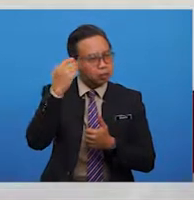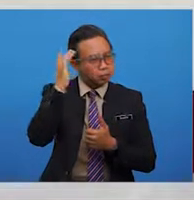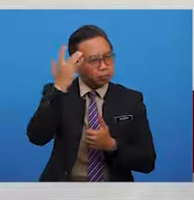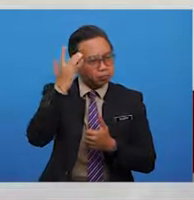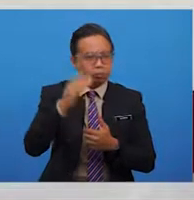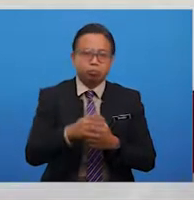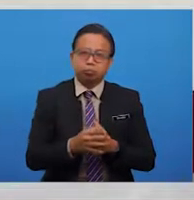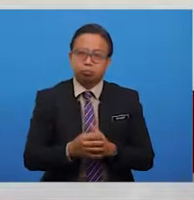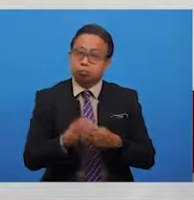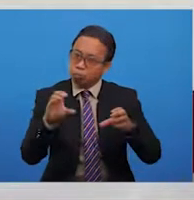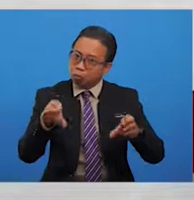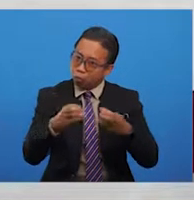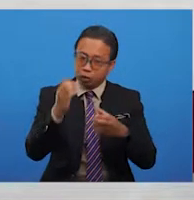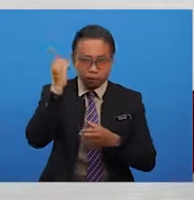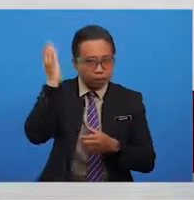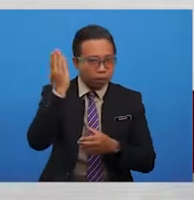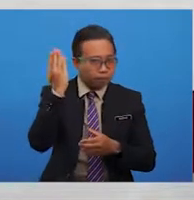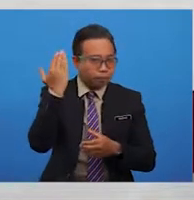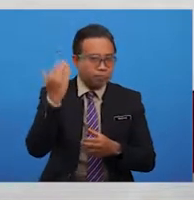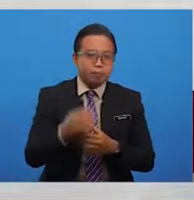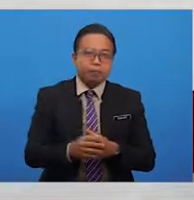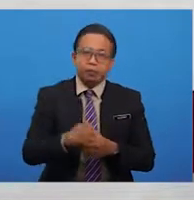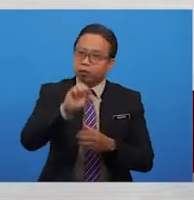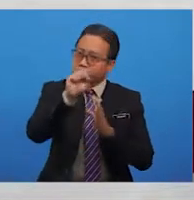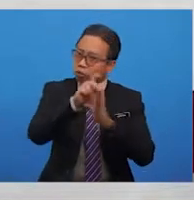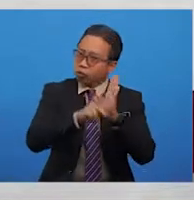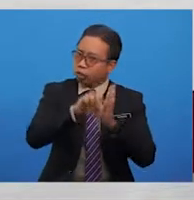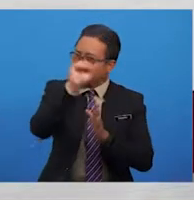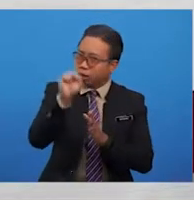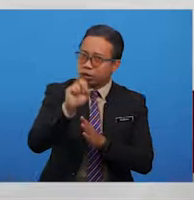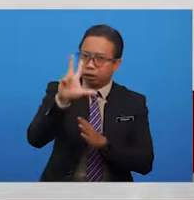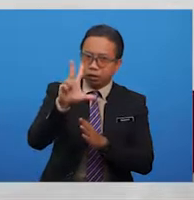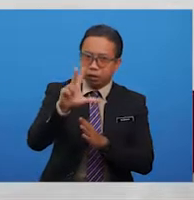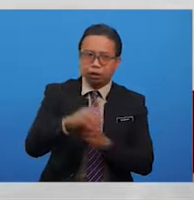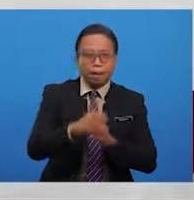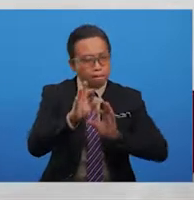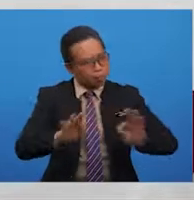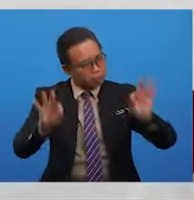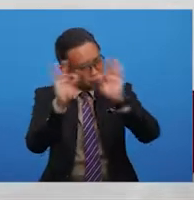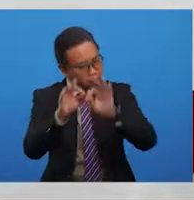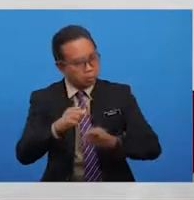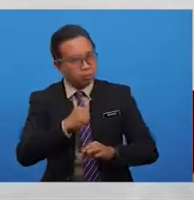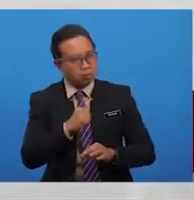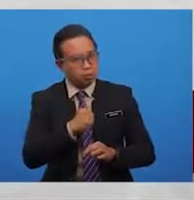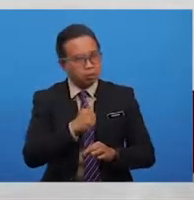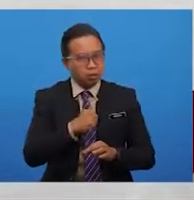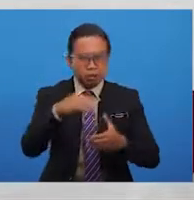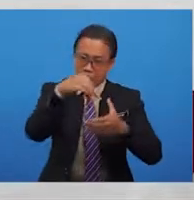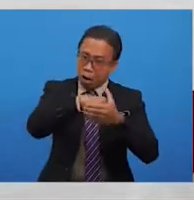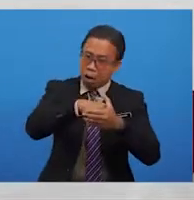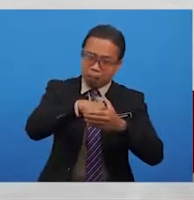sejarah. Persoalan ketiga ialah sifat mementingkan diri dalam kalangan pemimpin.